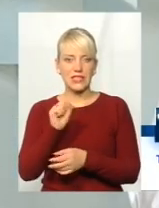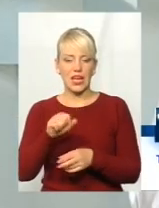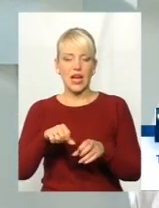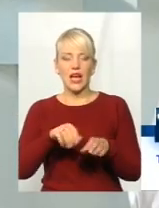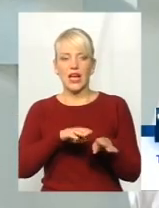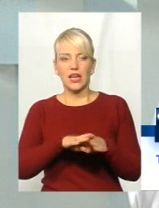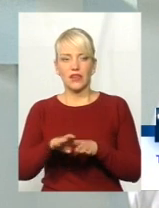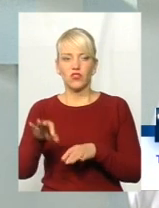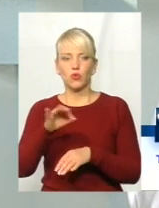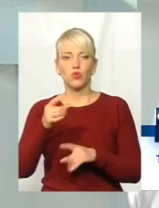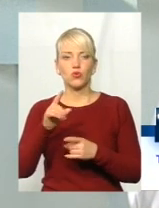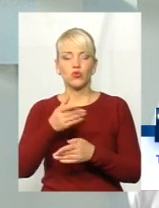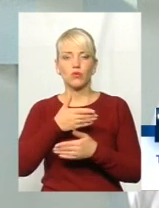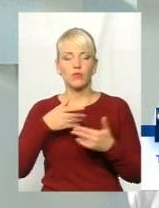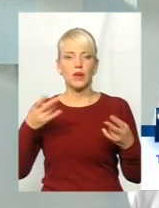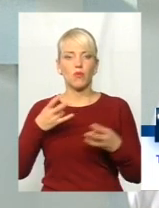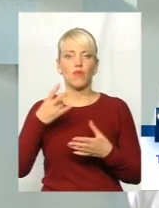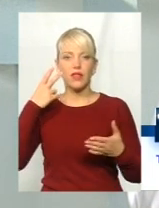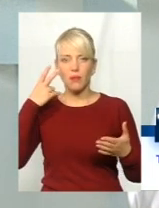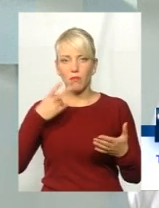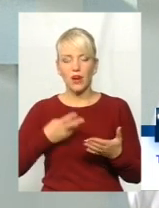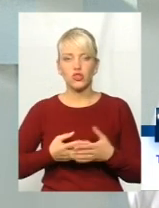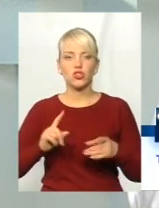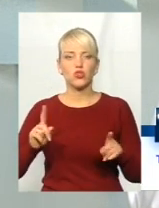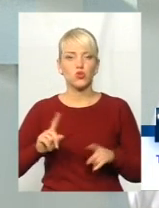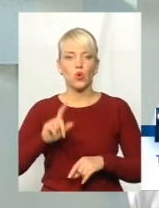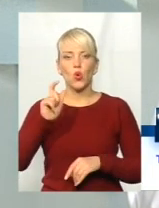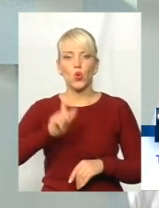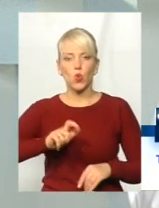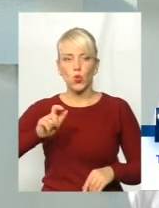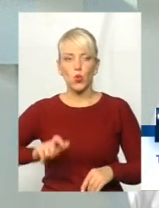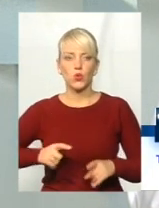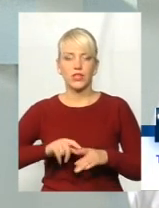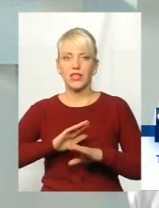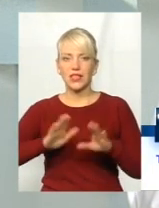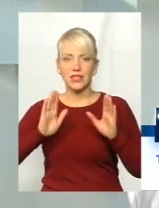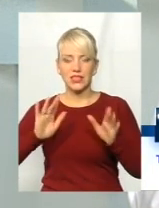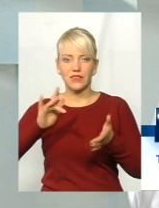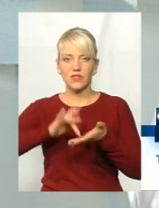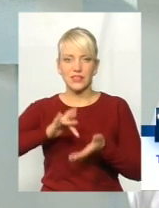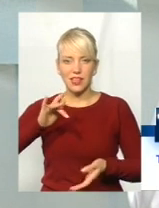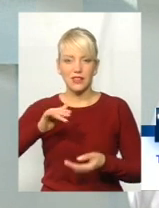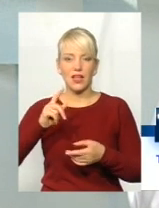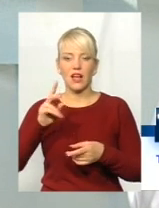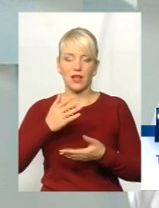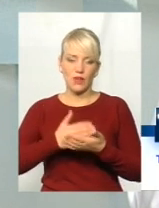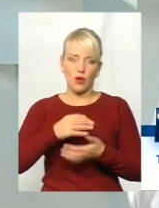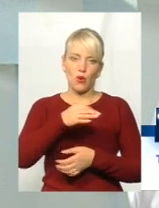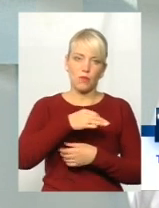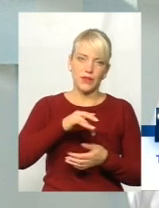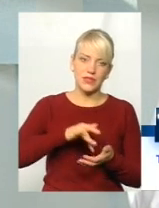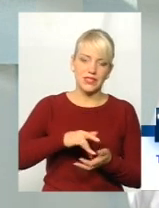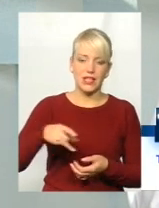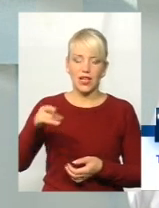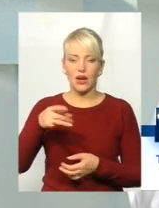Тому що ми повинні бачити, що люди, які не тільки в центрі, десь в Києві, а які є в обласних центрах, в районах,